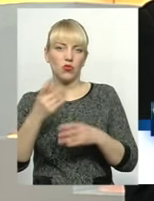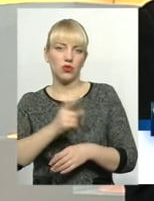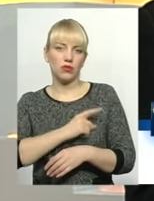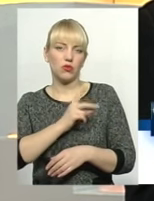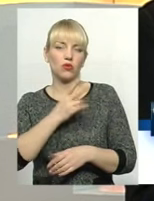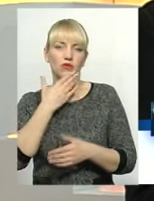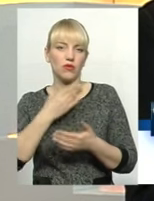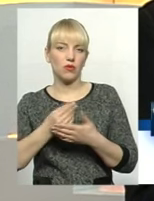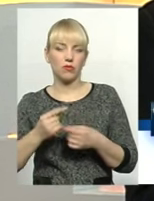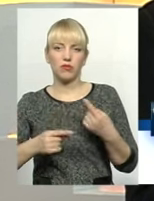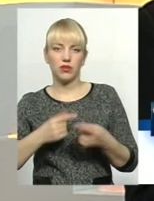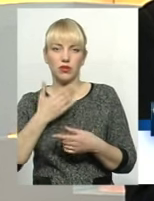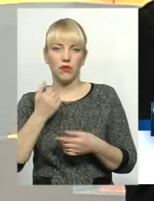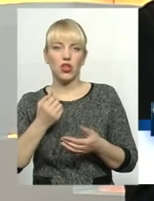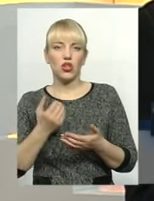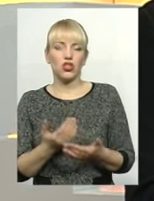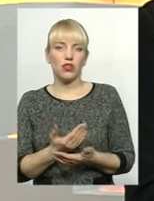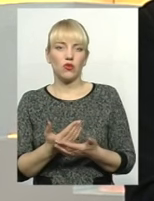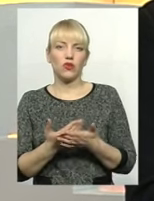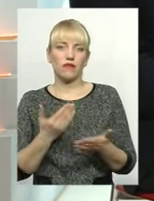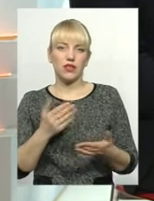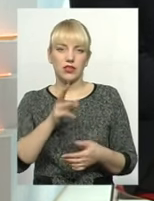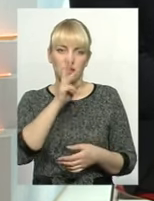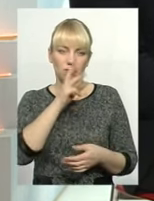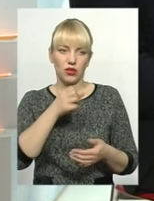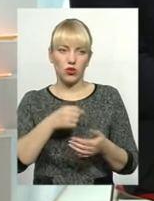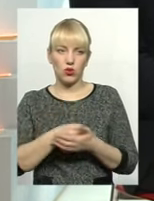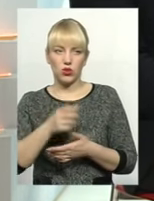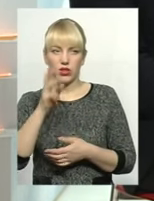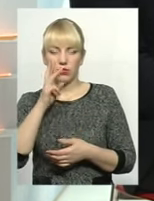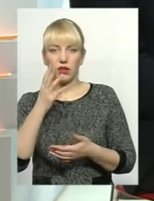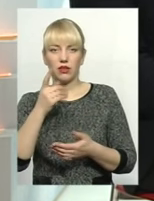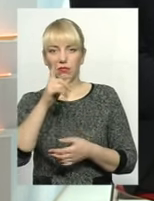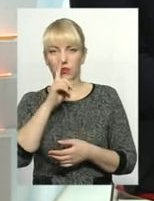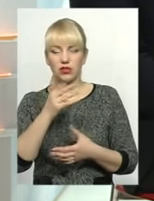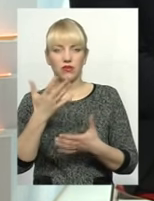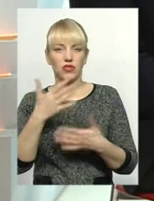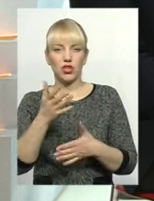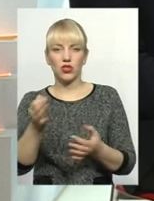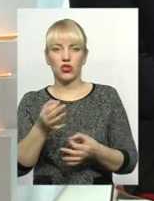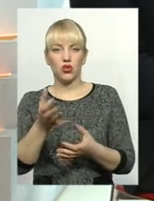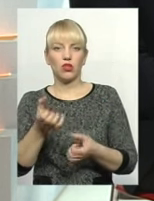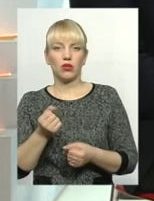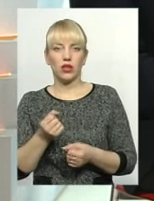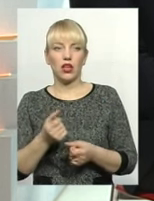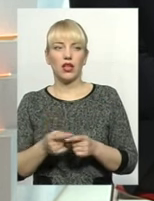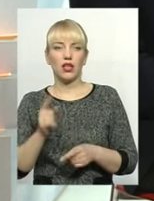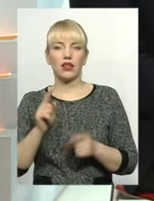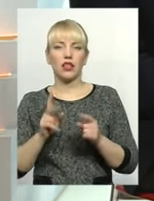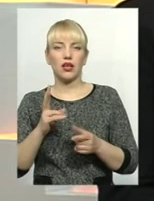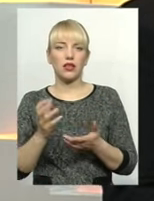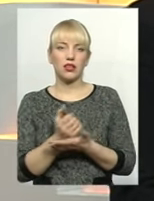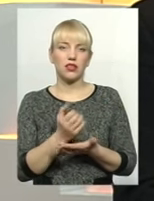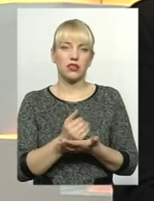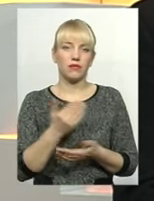мають свого бізнесу, вони живуть від зарплати до зарплати. І прикиньте, що вони вже місяць нічого не отримують. Вони живуть деякі на кредитках, деякі